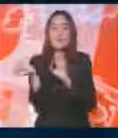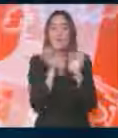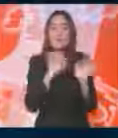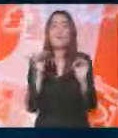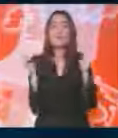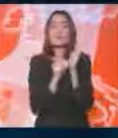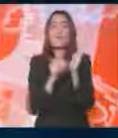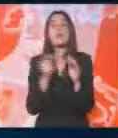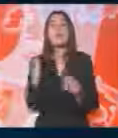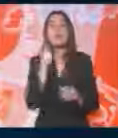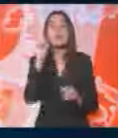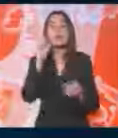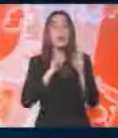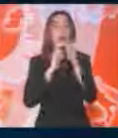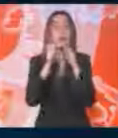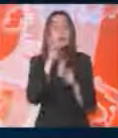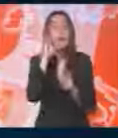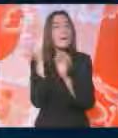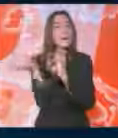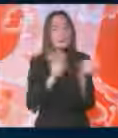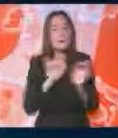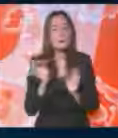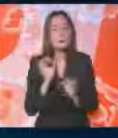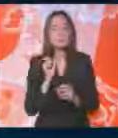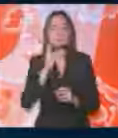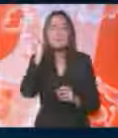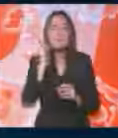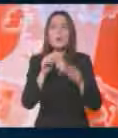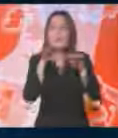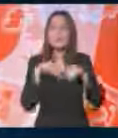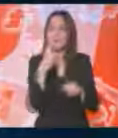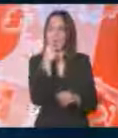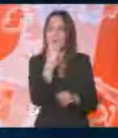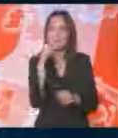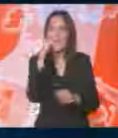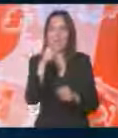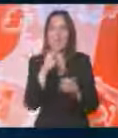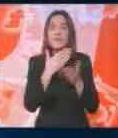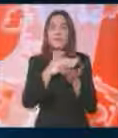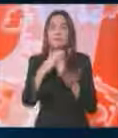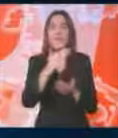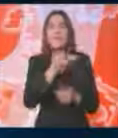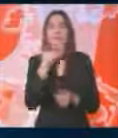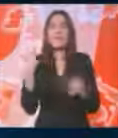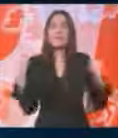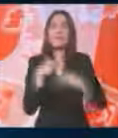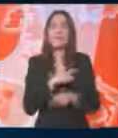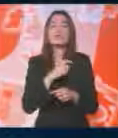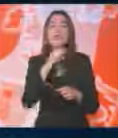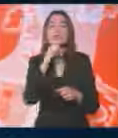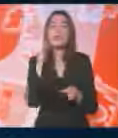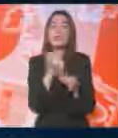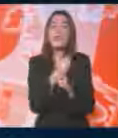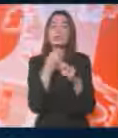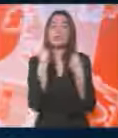bi trebalo da pokušaju da razgovaraju o bezbednosti. Moramo da uzmemo u obzir da ovaj deo nema, nažalost, baš dobru